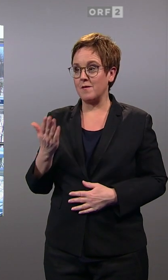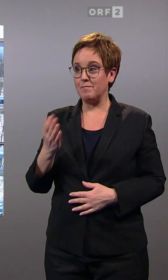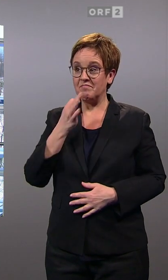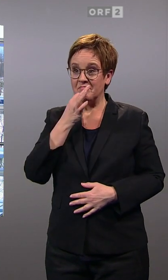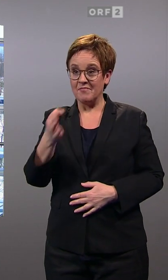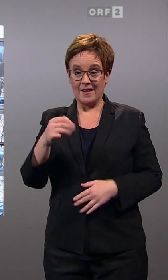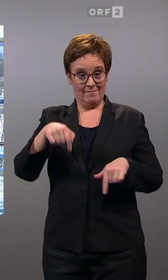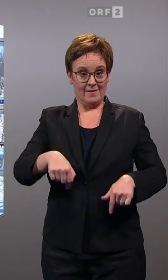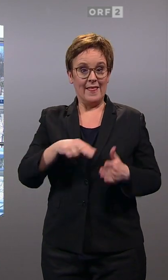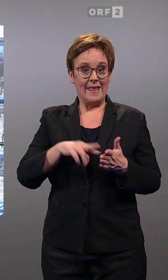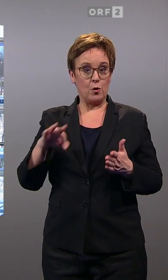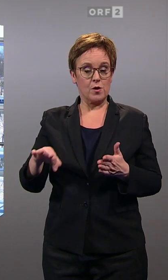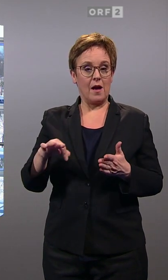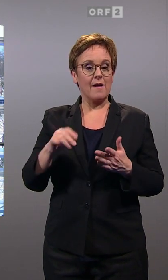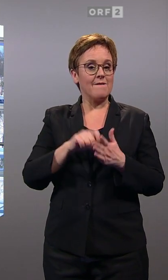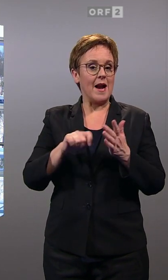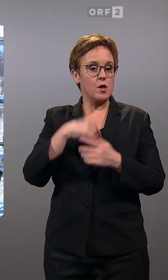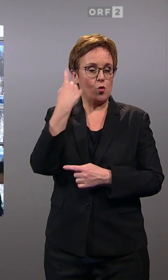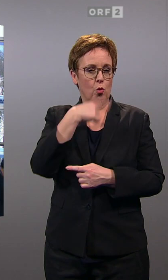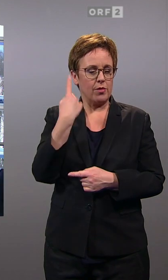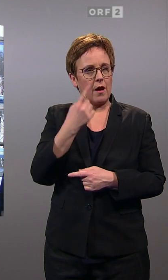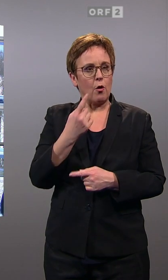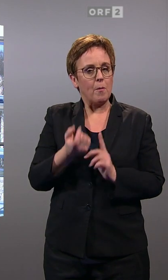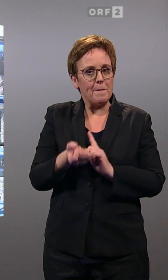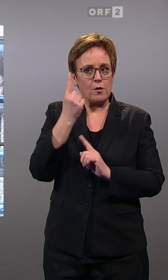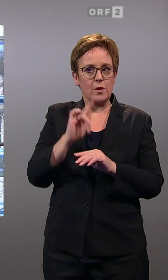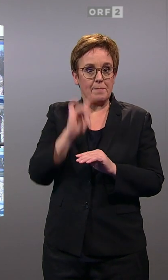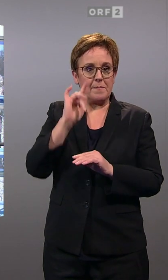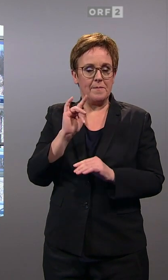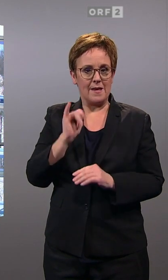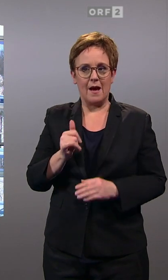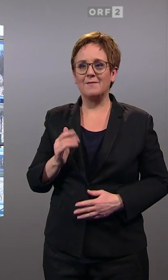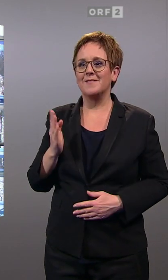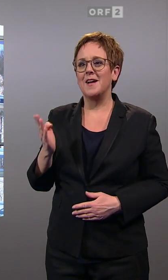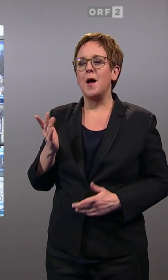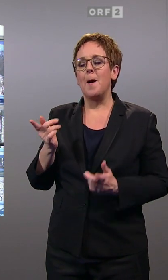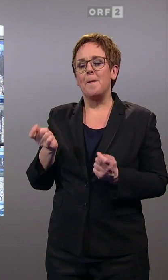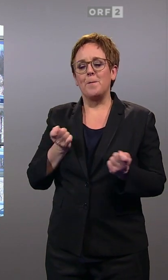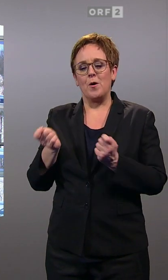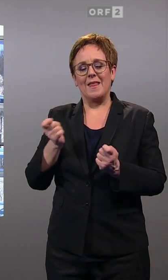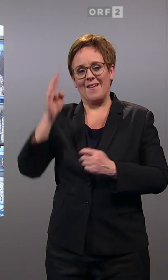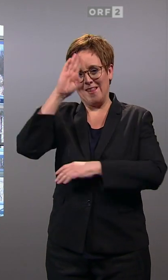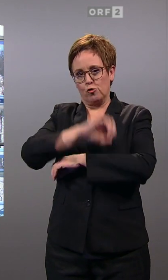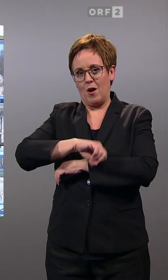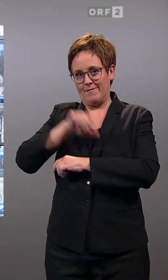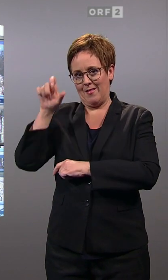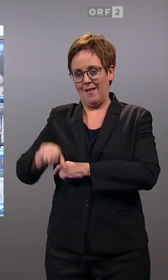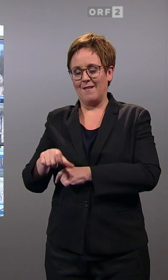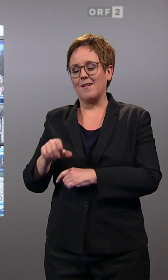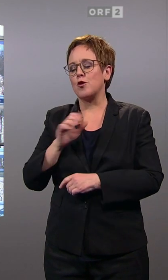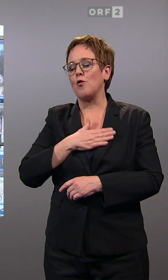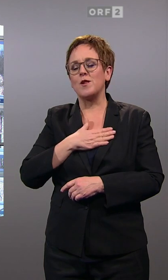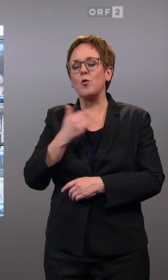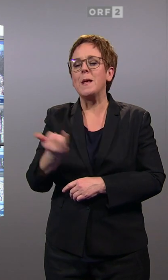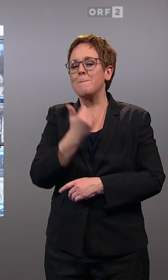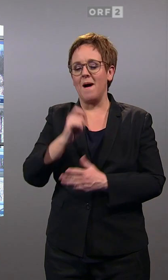niederösterreichische Wahlsonntag aber auch für Sie besondere Brisanz? Ja, für den Politikwissenschaftler ist berufsbedingt jede Wahl super